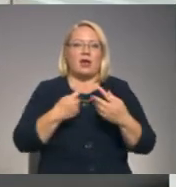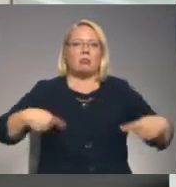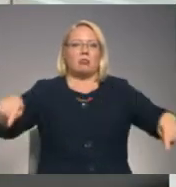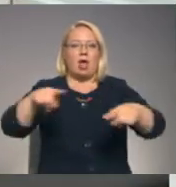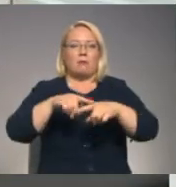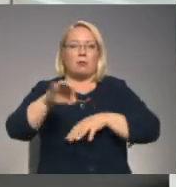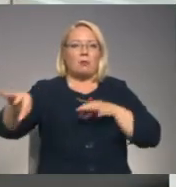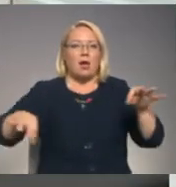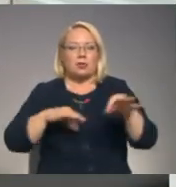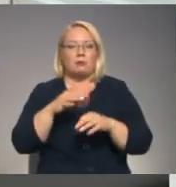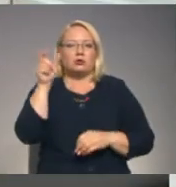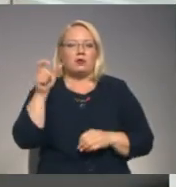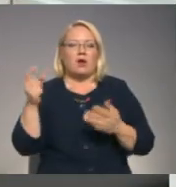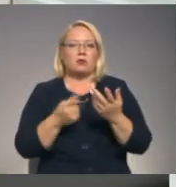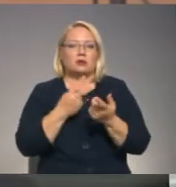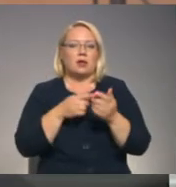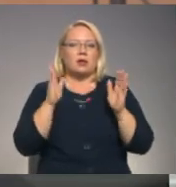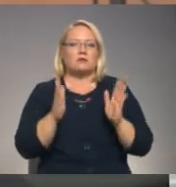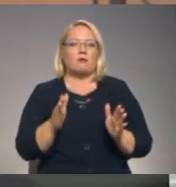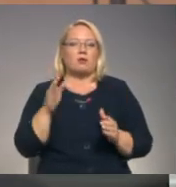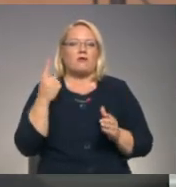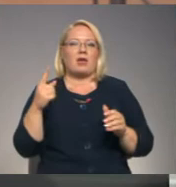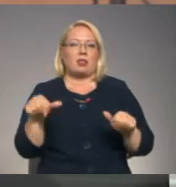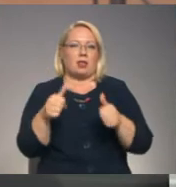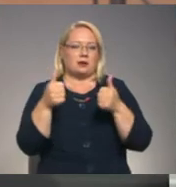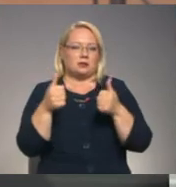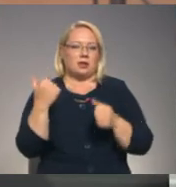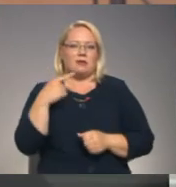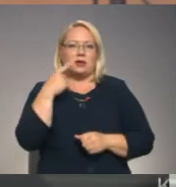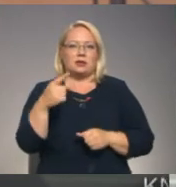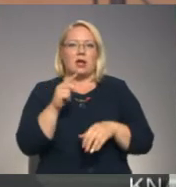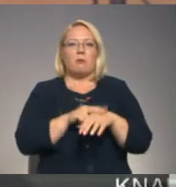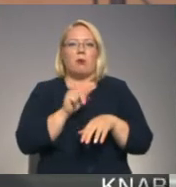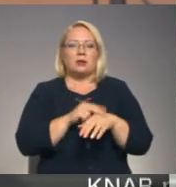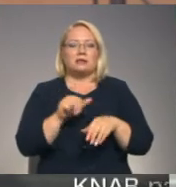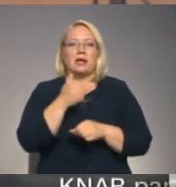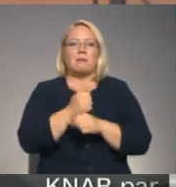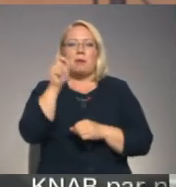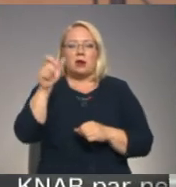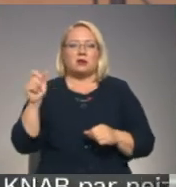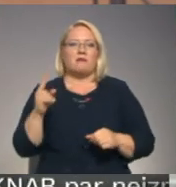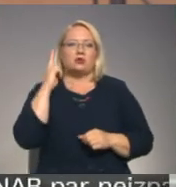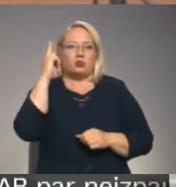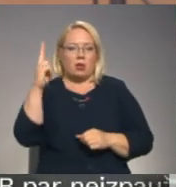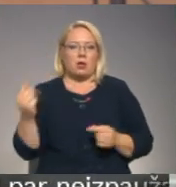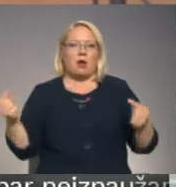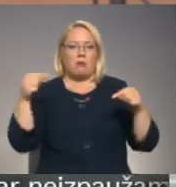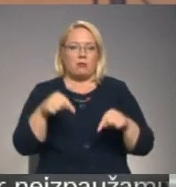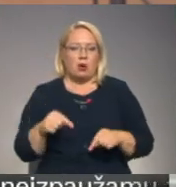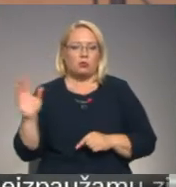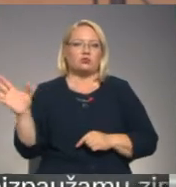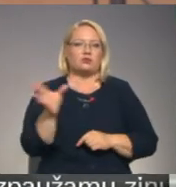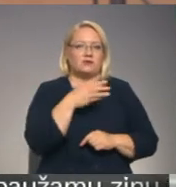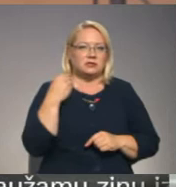skaitu, kas tajās var uzturēties vienlaicīgi. Policijas pārstāvji solīja, ka brauks uz